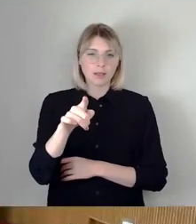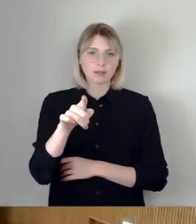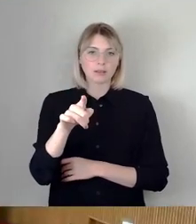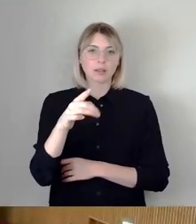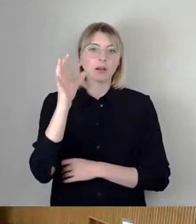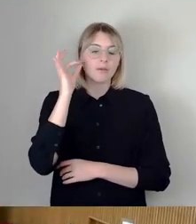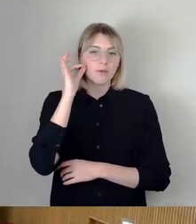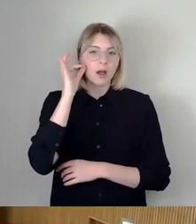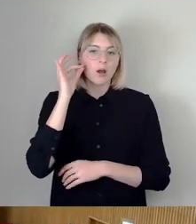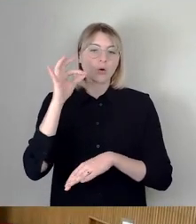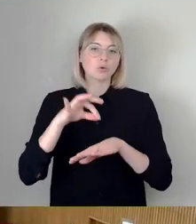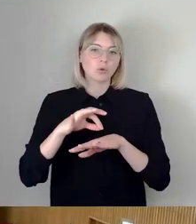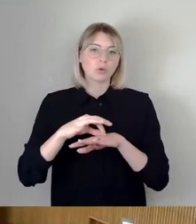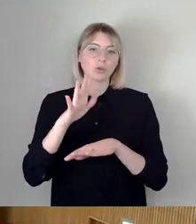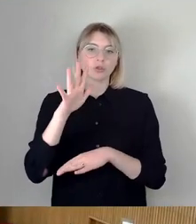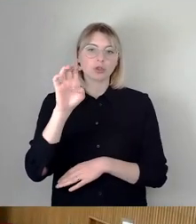Schöps, bitte schön.